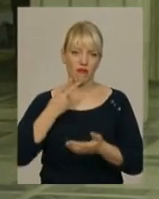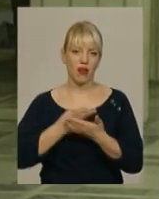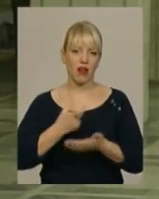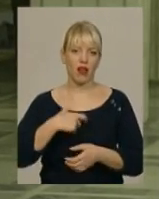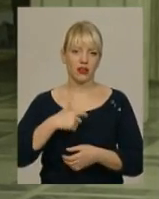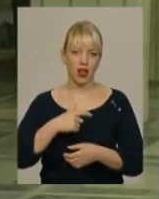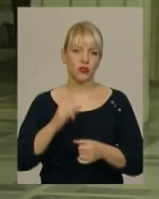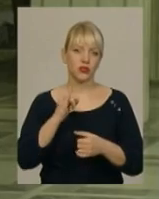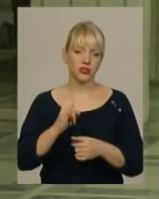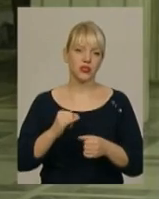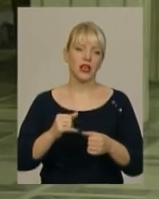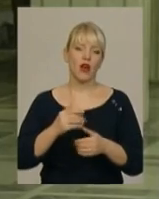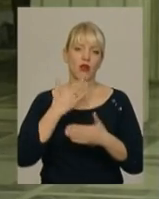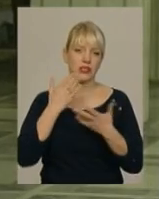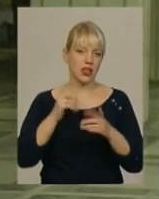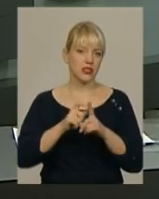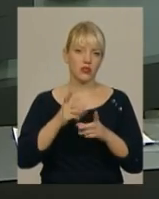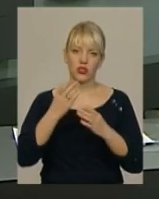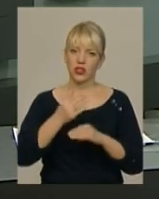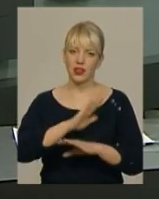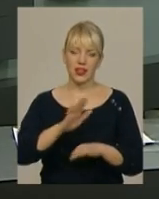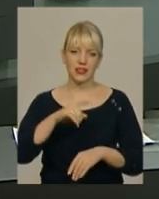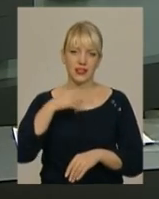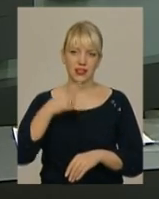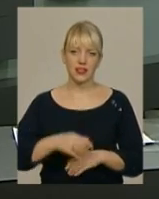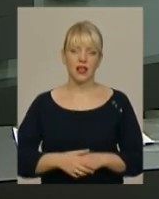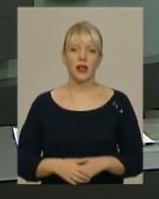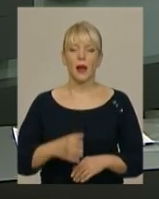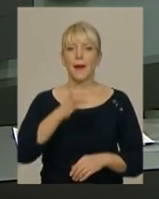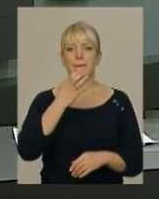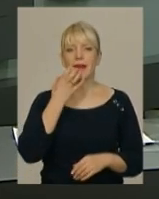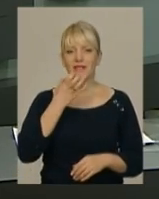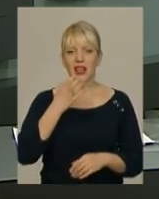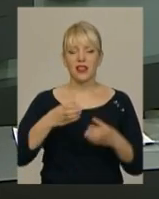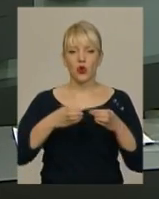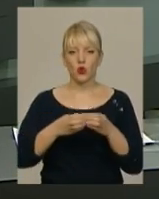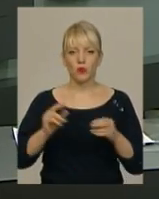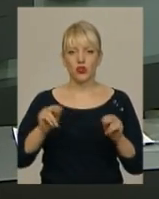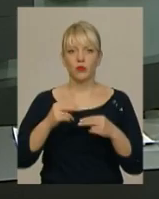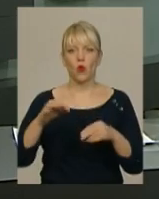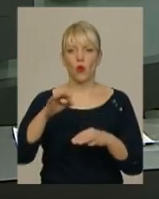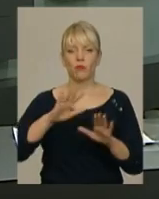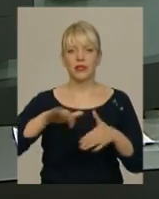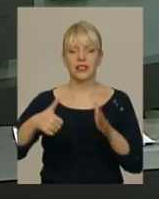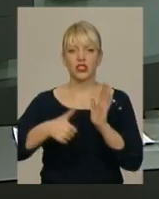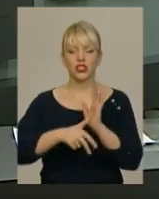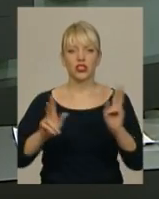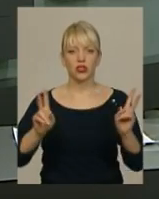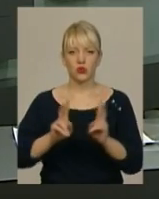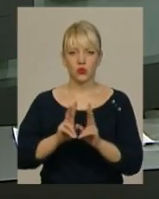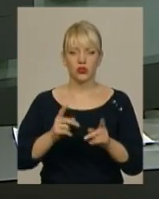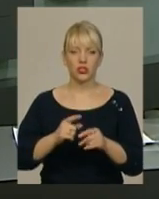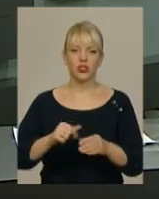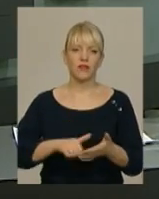вони ще своє останнє слово не сказали. У південній групі чемпіонату області після шести зустрічей лідирує